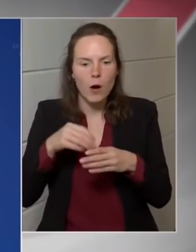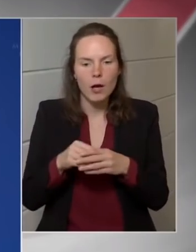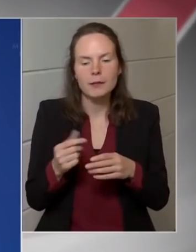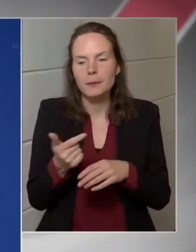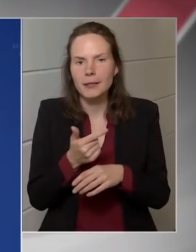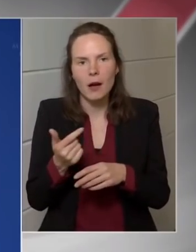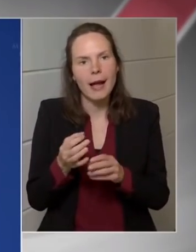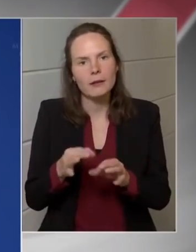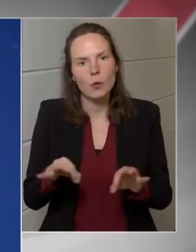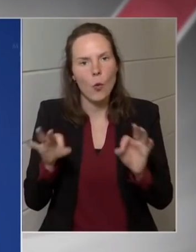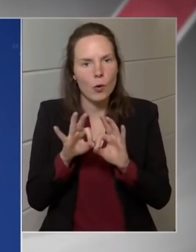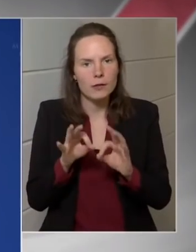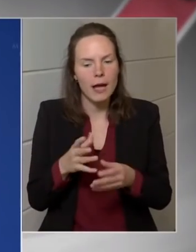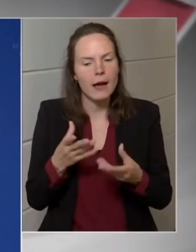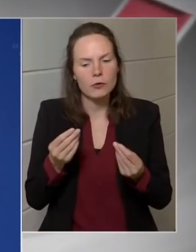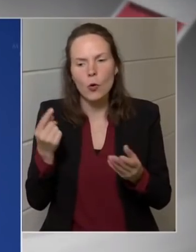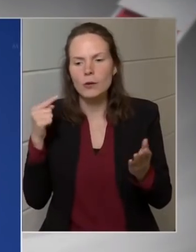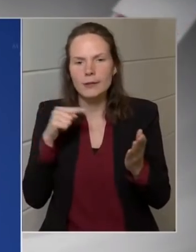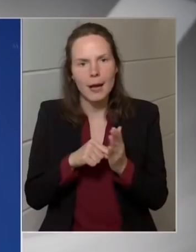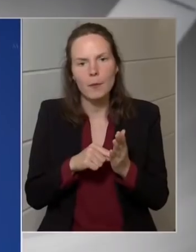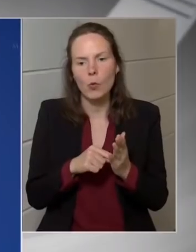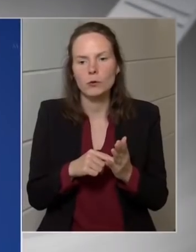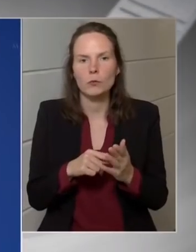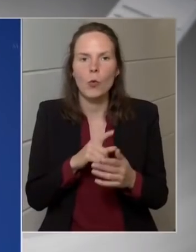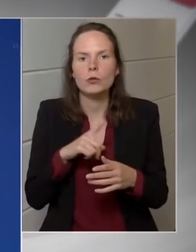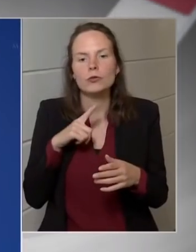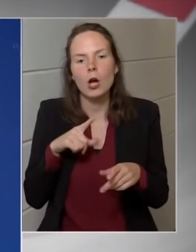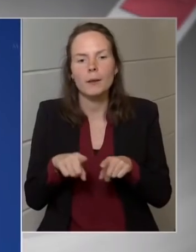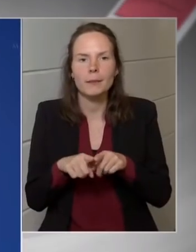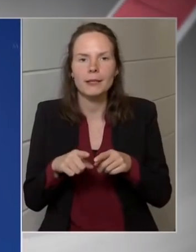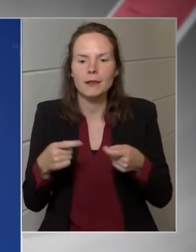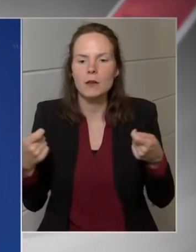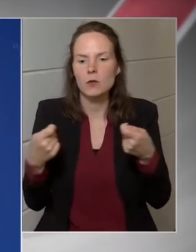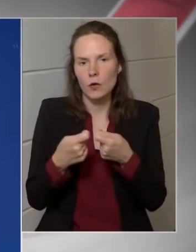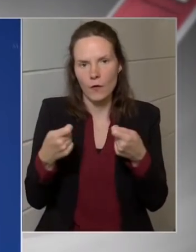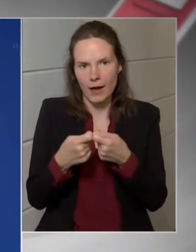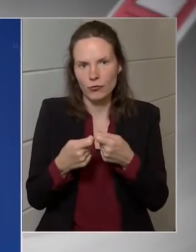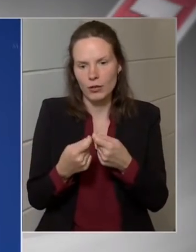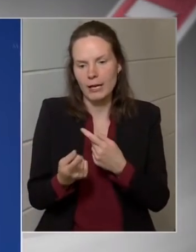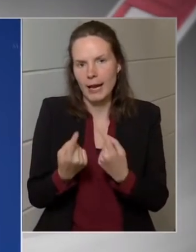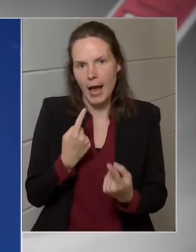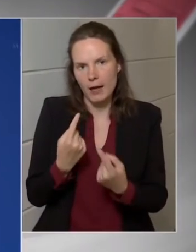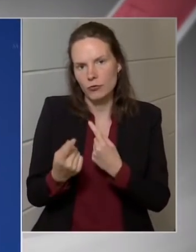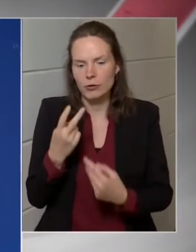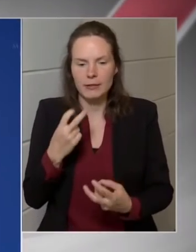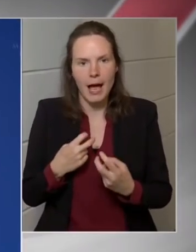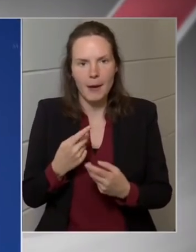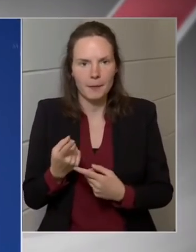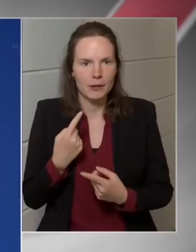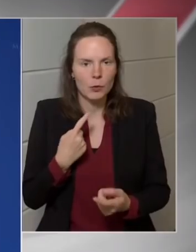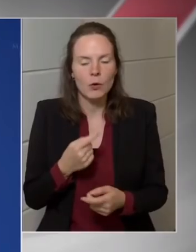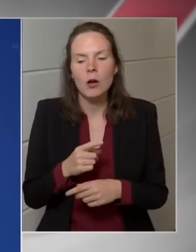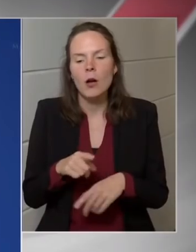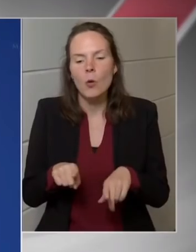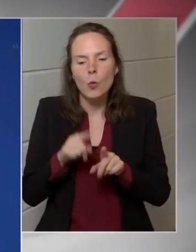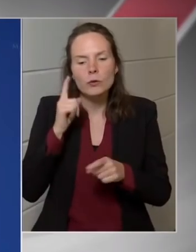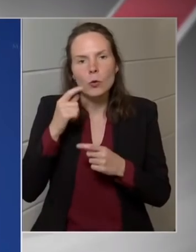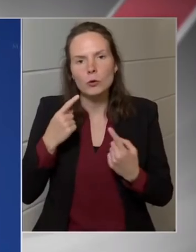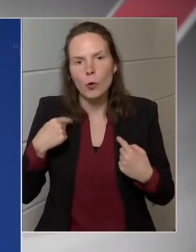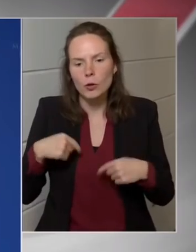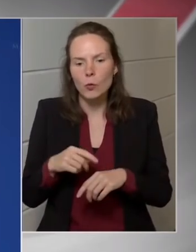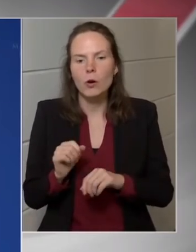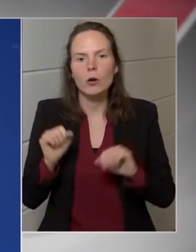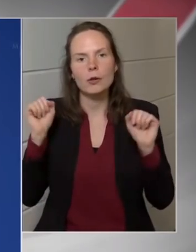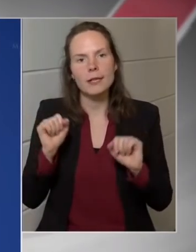most ez a nézetkülönbség jelentősebb, mint korábban volt, amikor ugyancsak tudtuk, hogy ez a nézetkülönbség fennáll. De hosszú távon az Európai Unióban mindkét